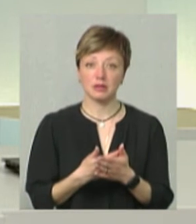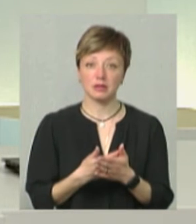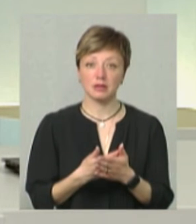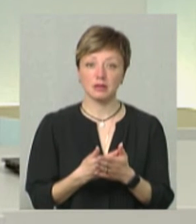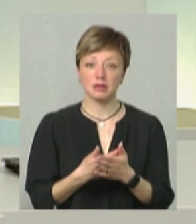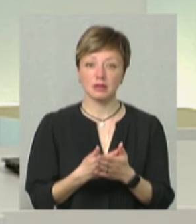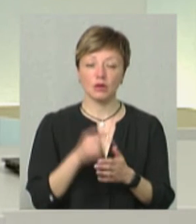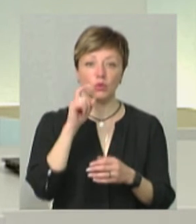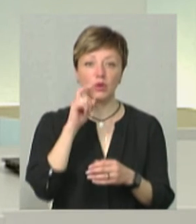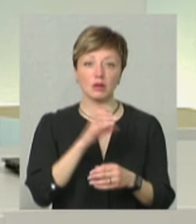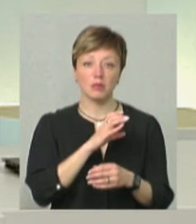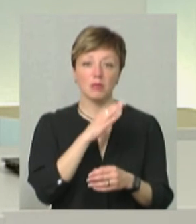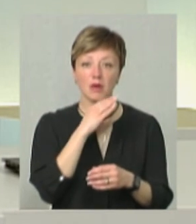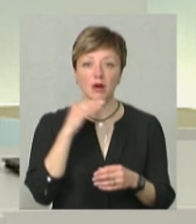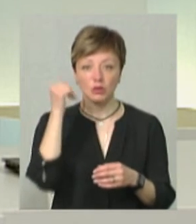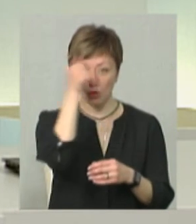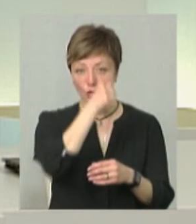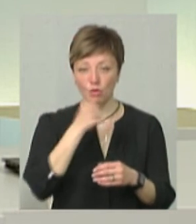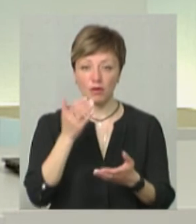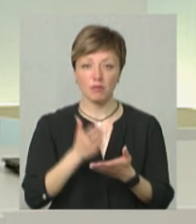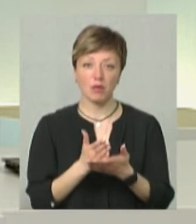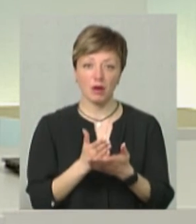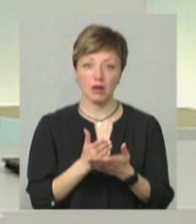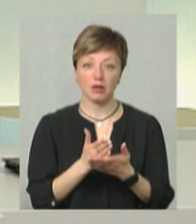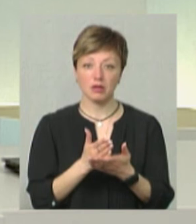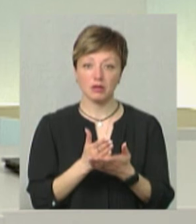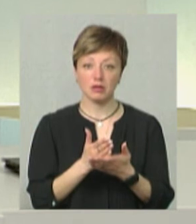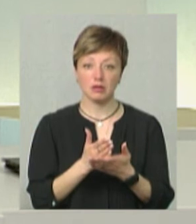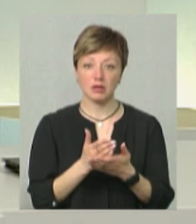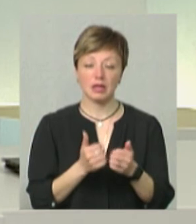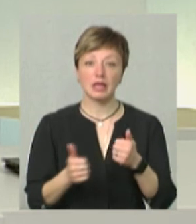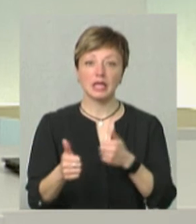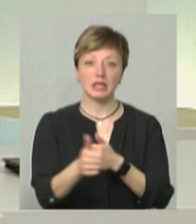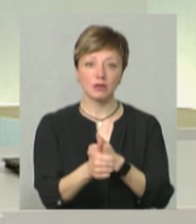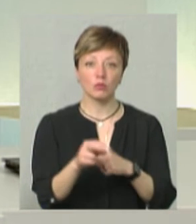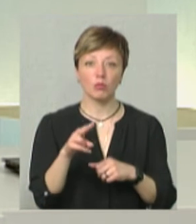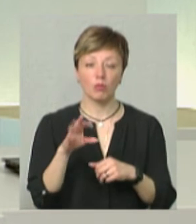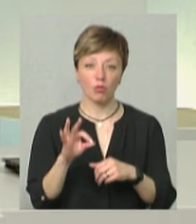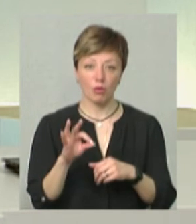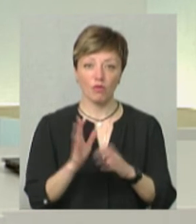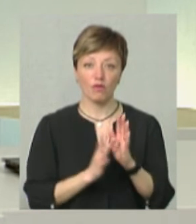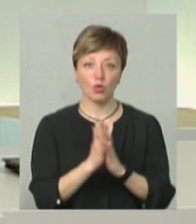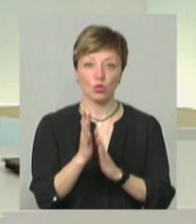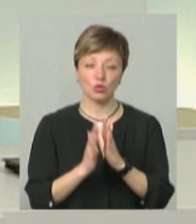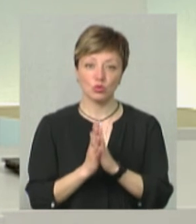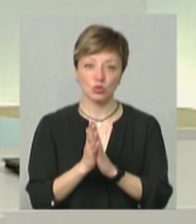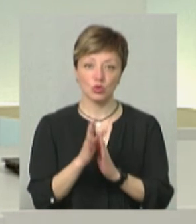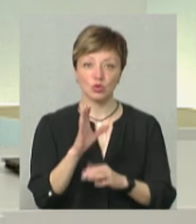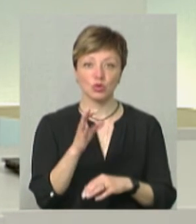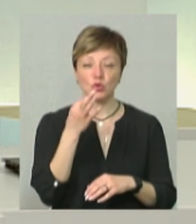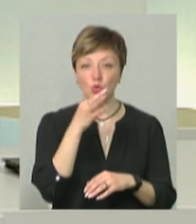знов таки, Україна багато років утримує лідерство по вирощуванню